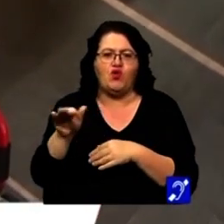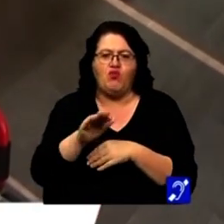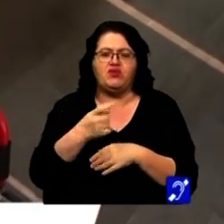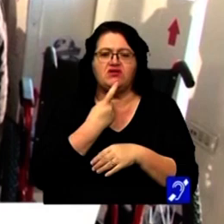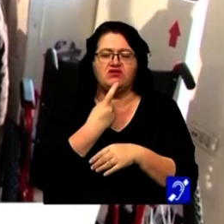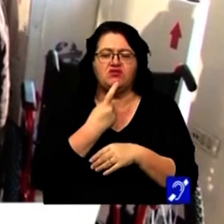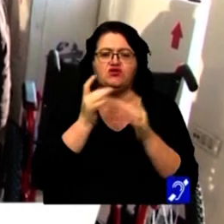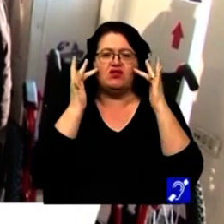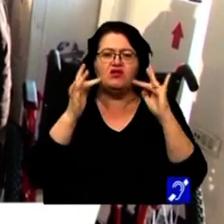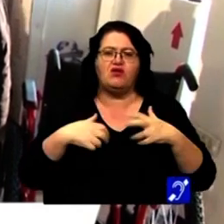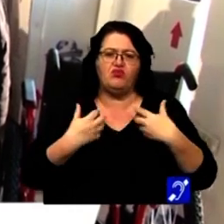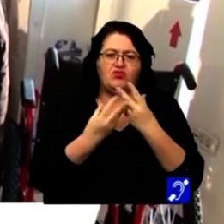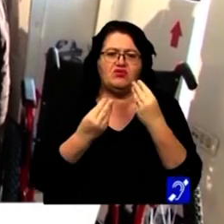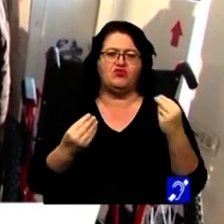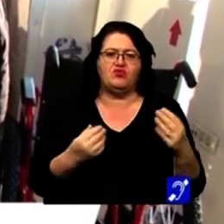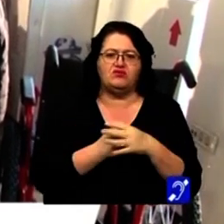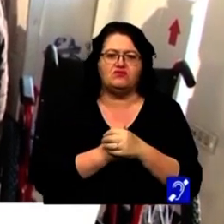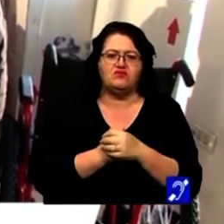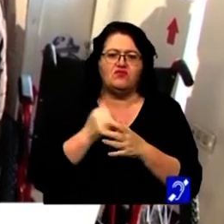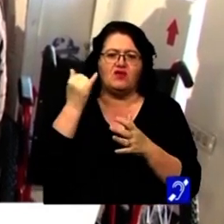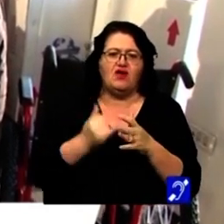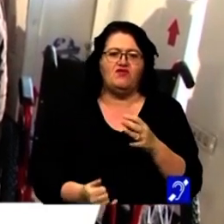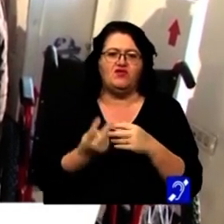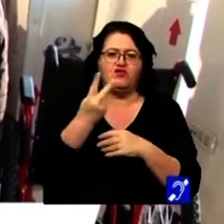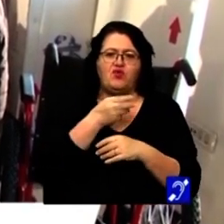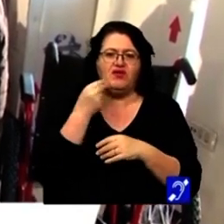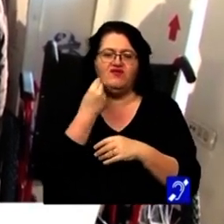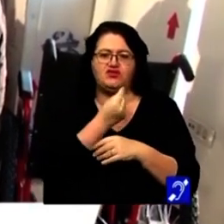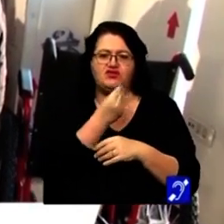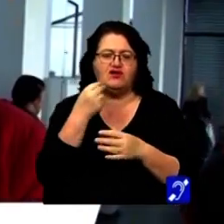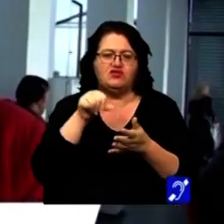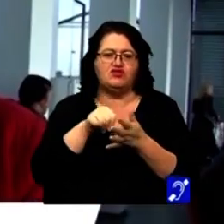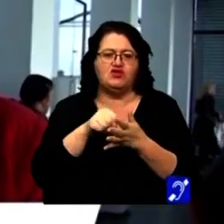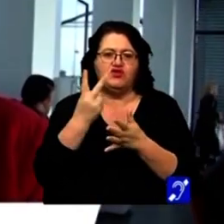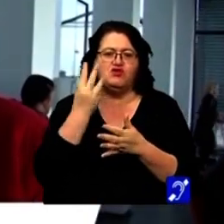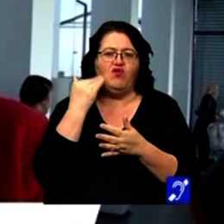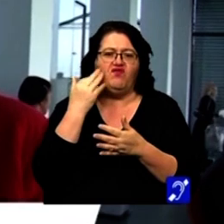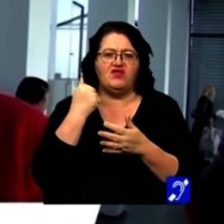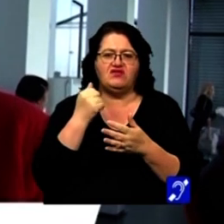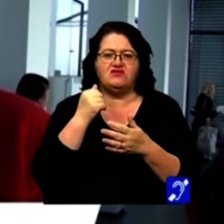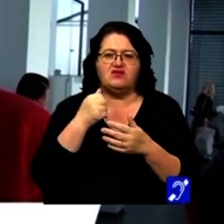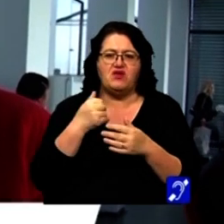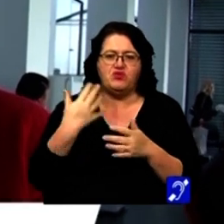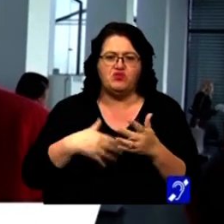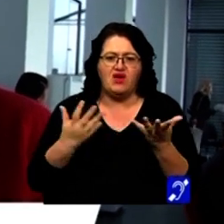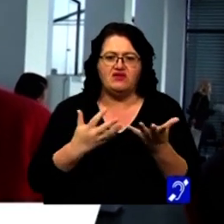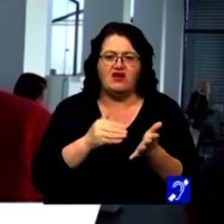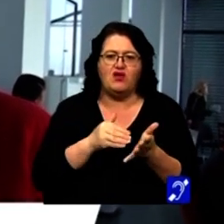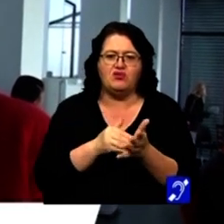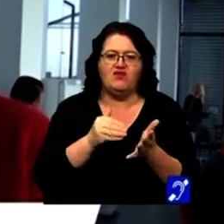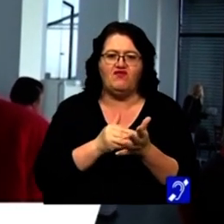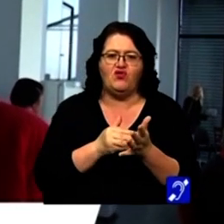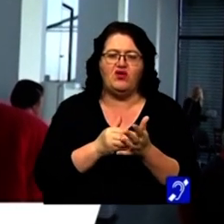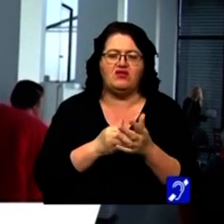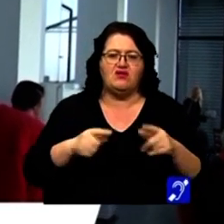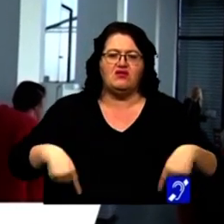Timiș, darul i-a bucurat nespus. Am venit cu doi beneficiari de la noi din centru, două fetițe minunate, care au nevoie